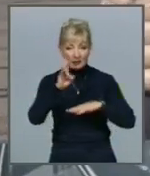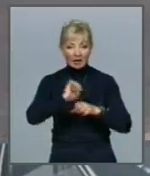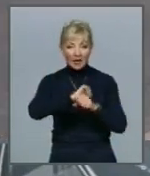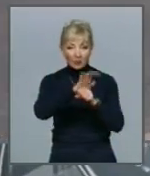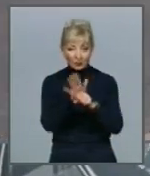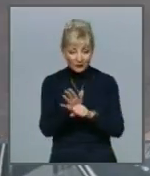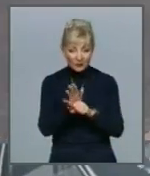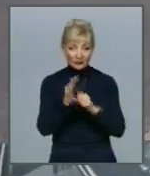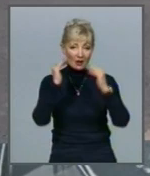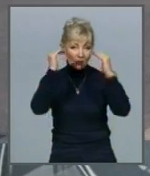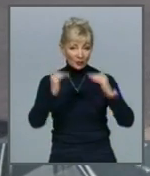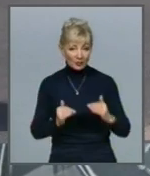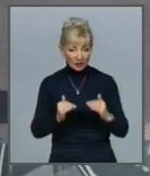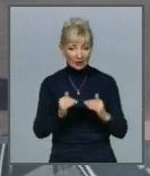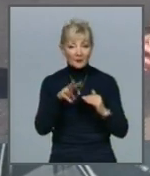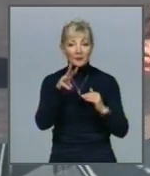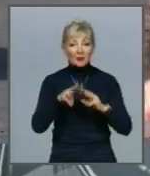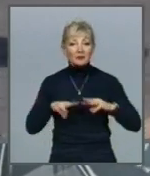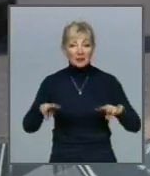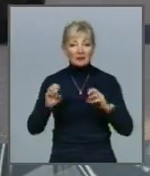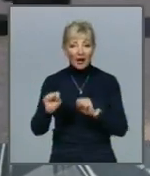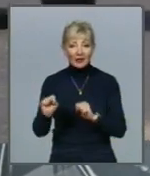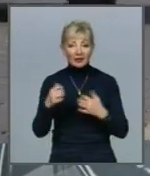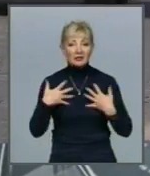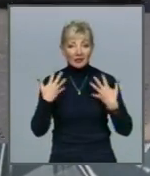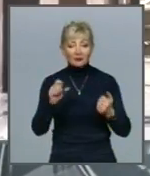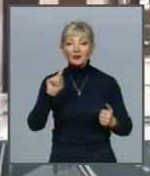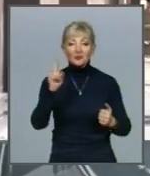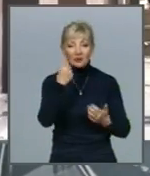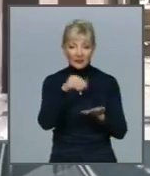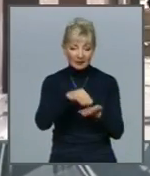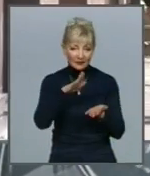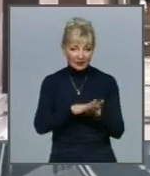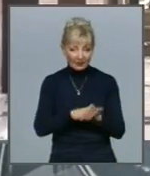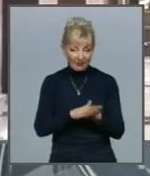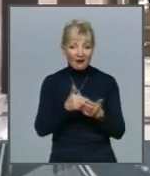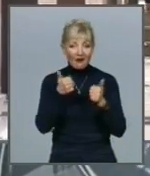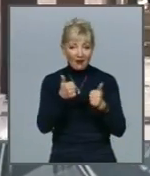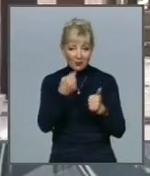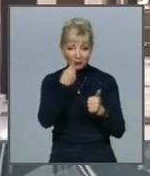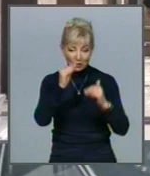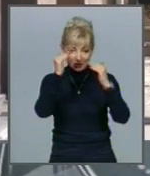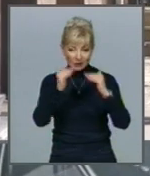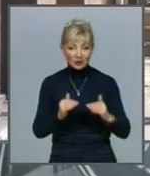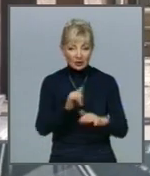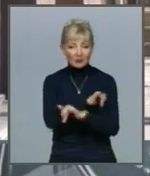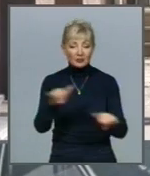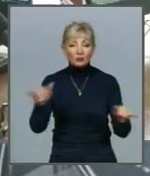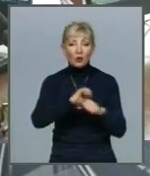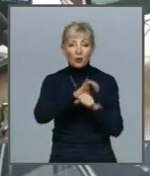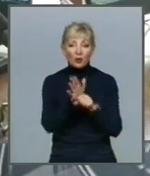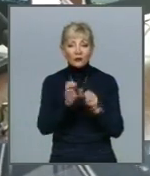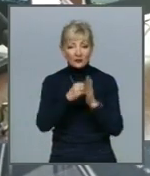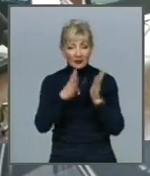пішов на спад Принаймні, у Мінохорони здоров'я вперше зафіксували позитивну динаміку зниження розповсюдження COVID-19